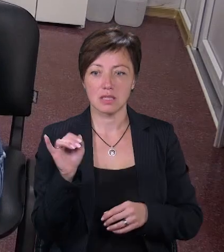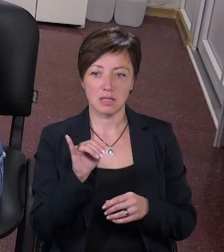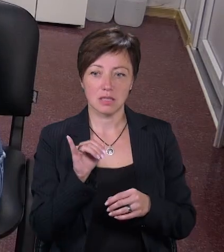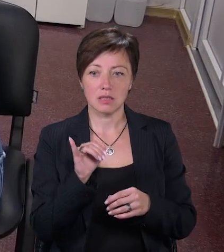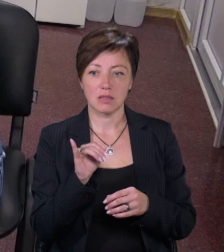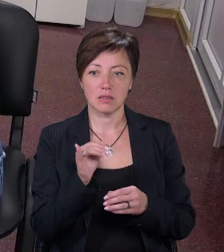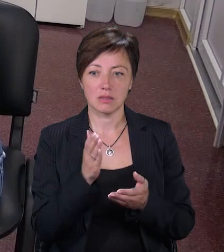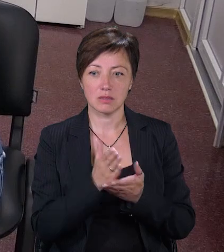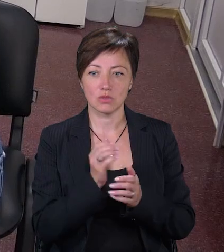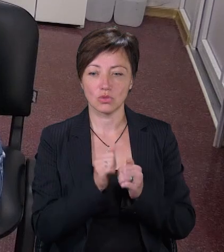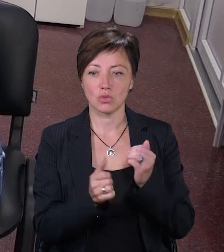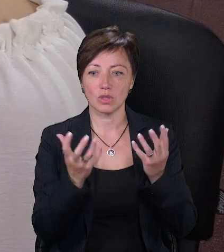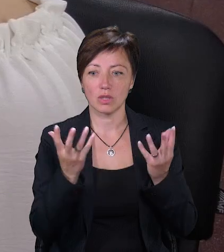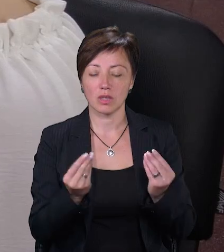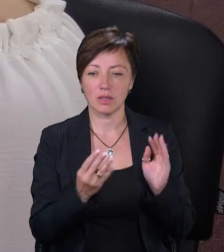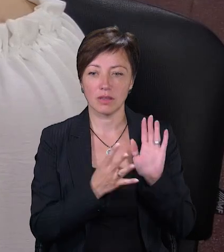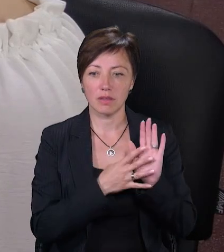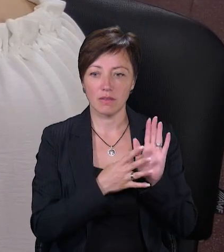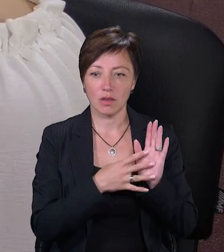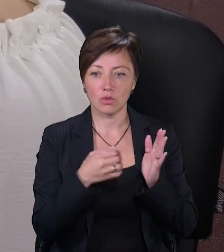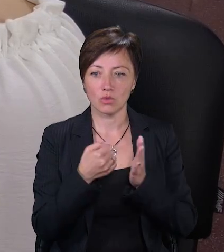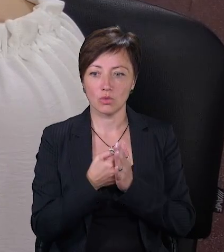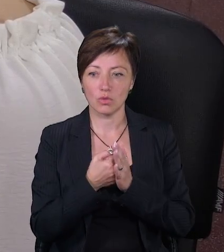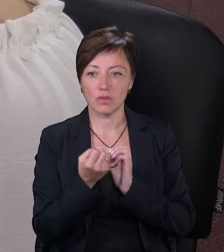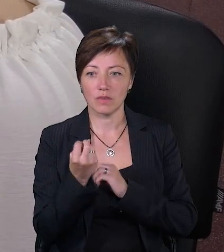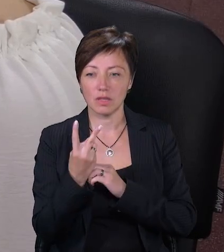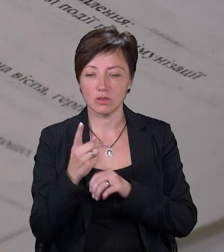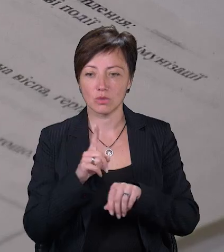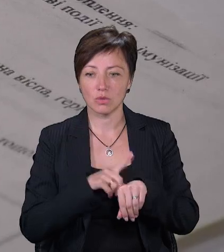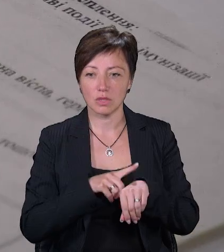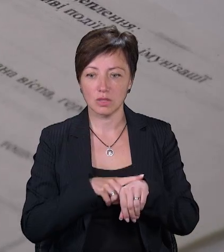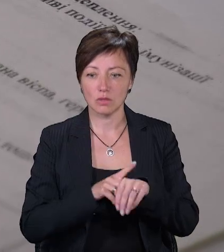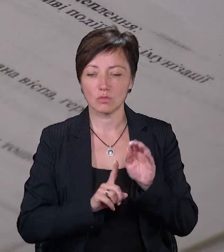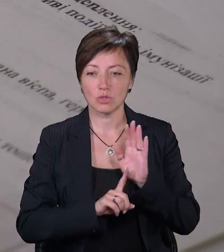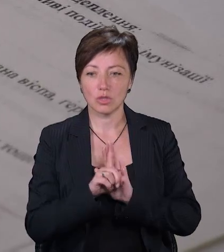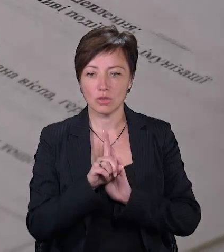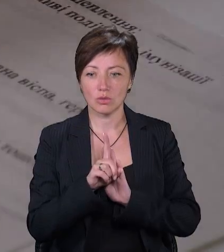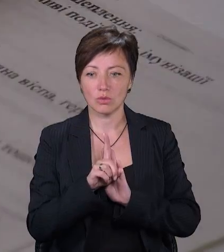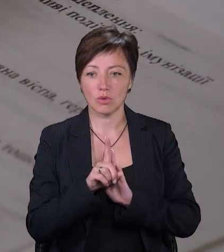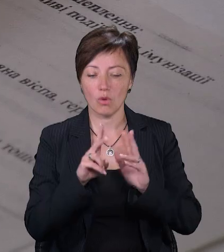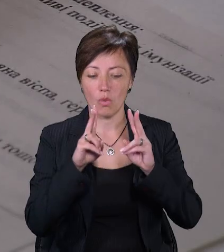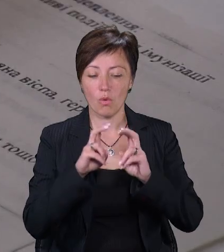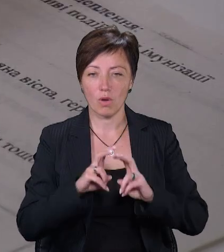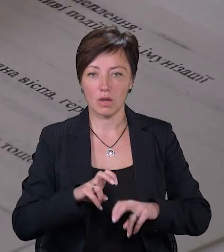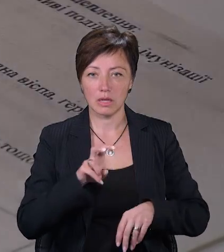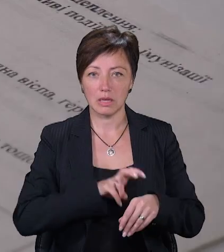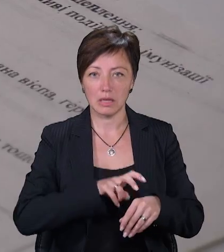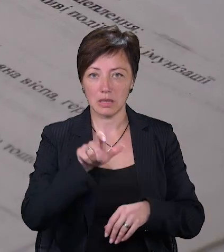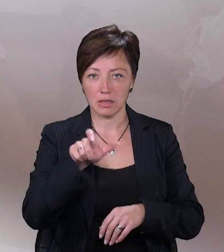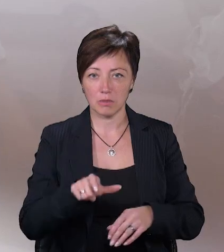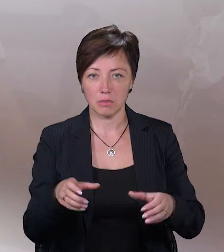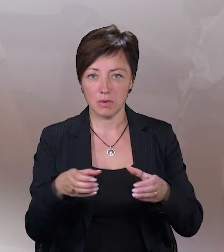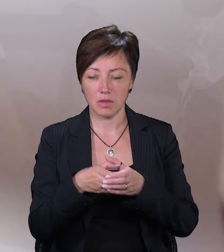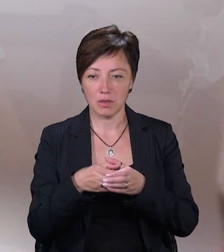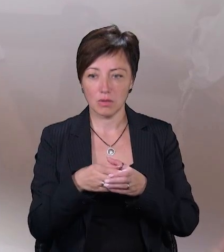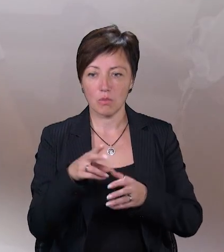Вакцинуємо щоденно з 9 до 12 години. Спочатку йде огляд лікарям з бригади